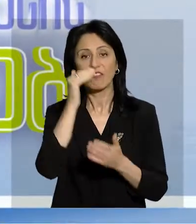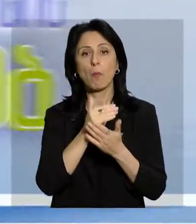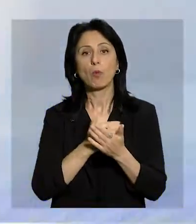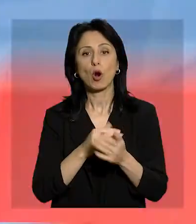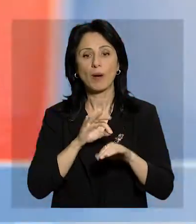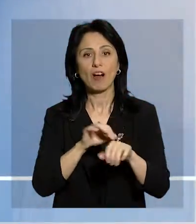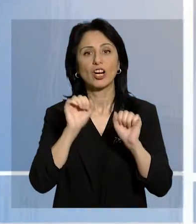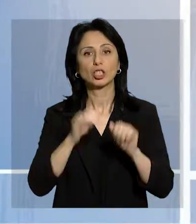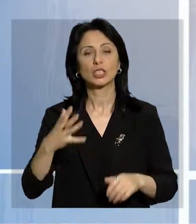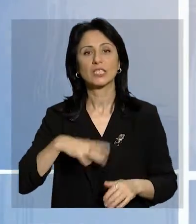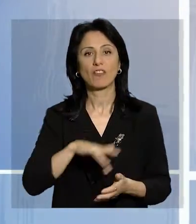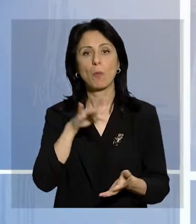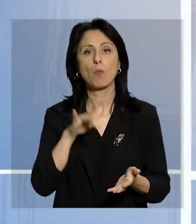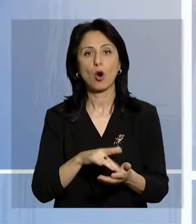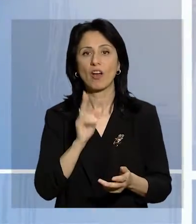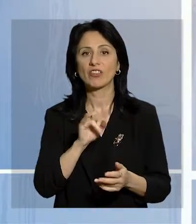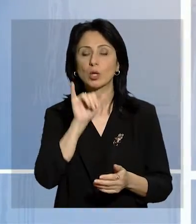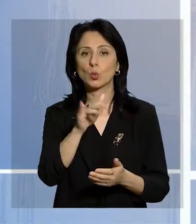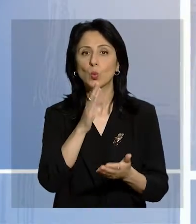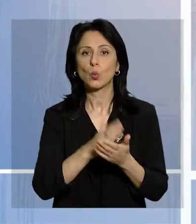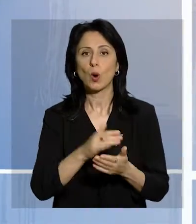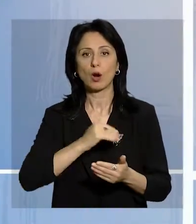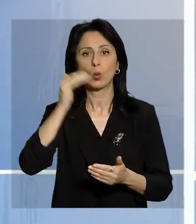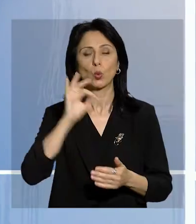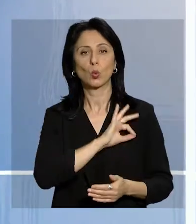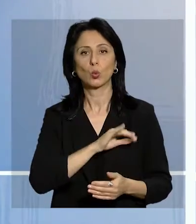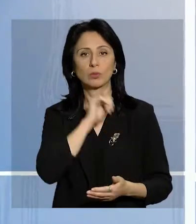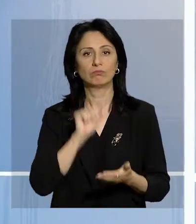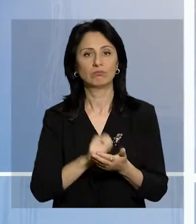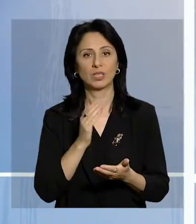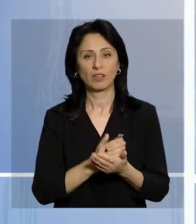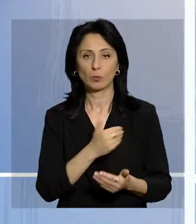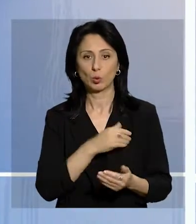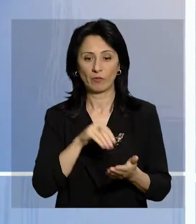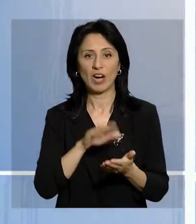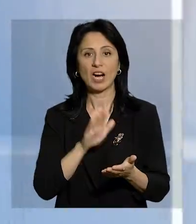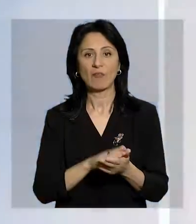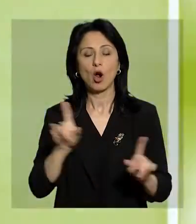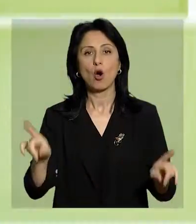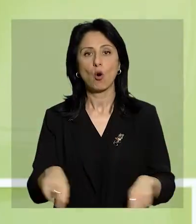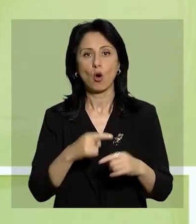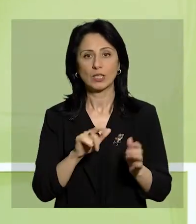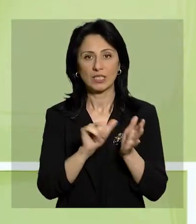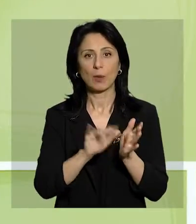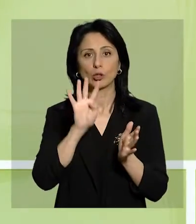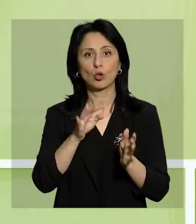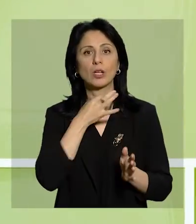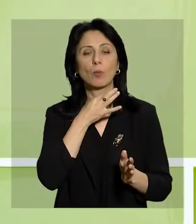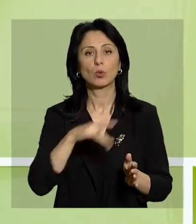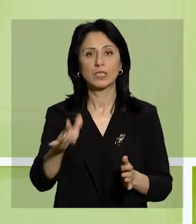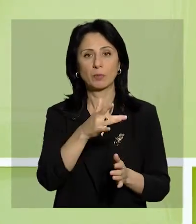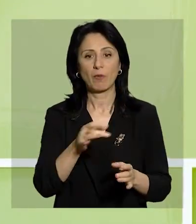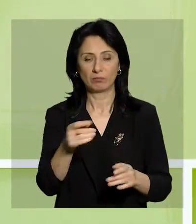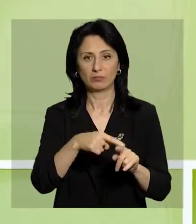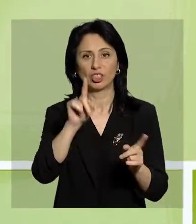proqramında o şəxs iştirak edə bilər, kimin ki, Gürdistan vətəndaşlığı və ali hüquq təhsili var. Arzu edənlərin qeydiyyatı 64 bələdiyyətə fəaliyyət göstərən